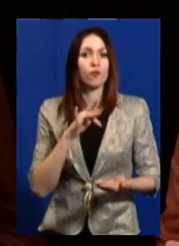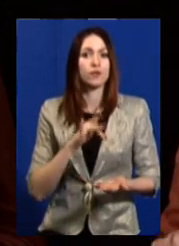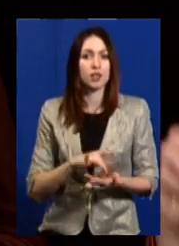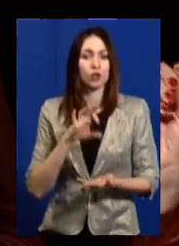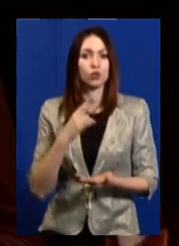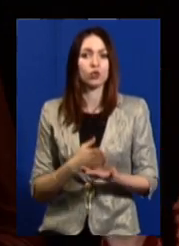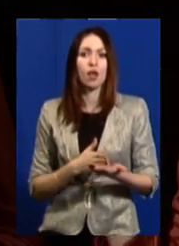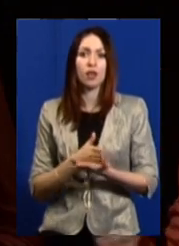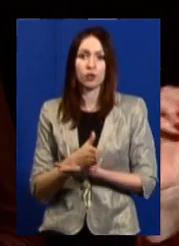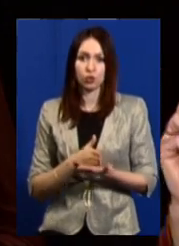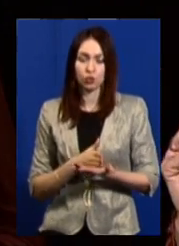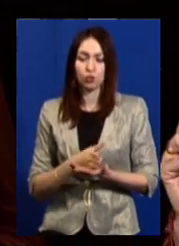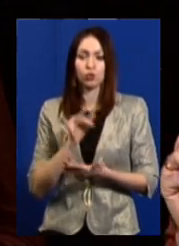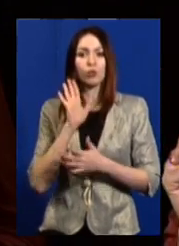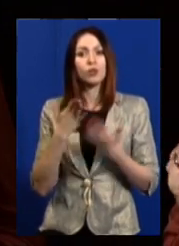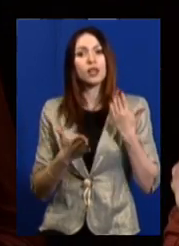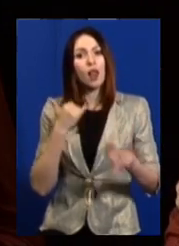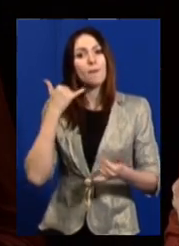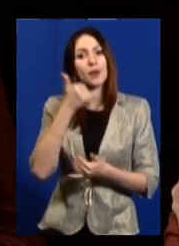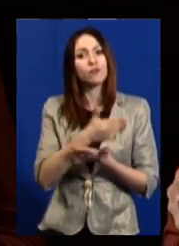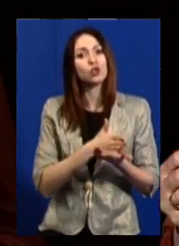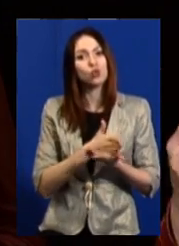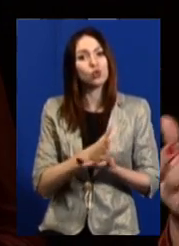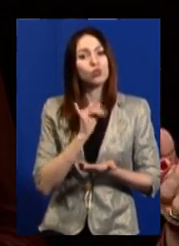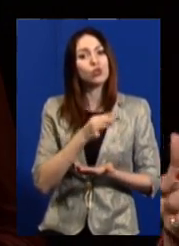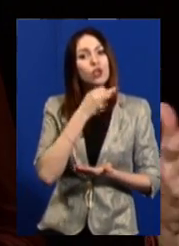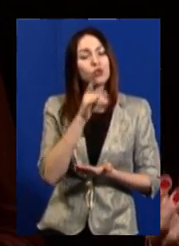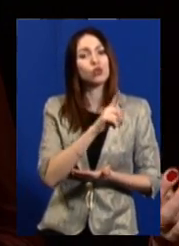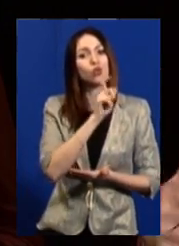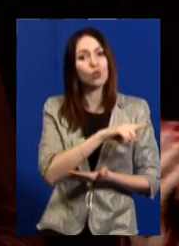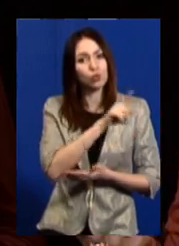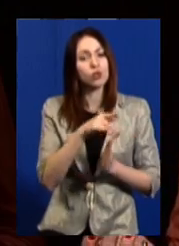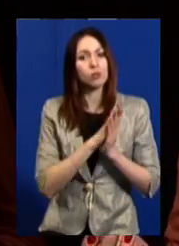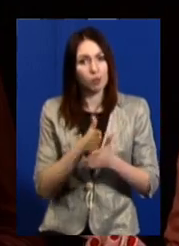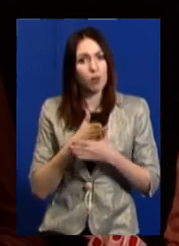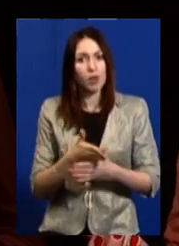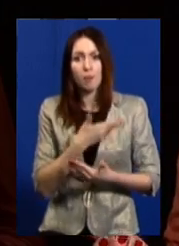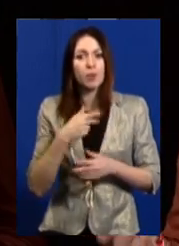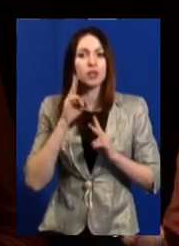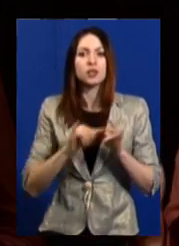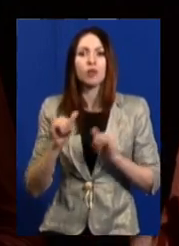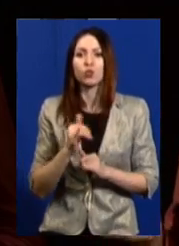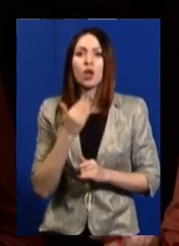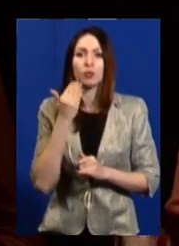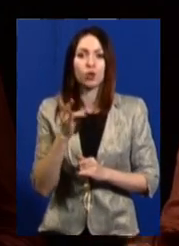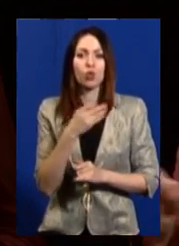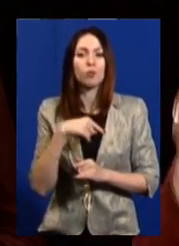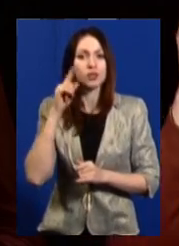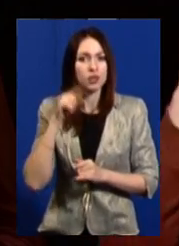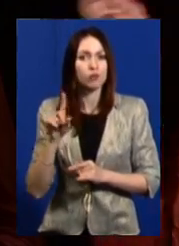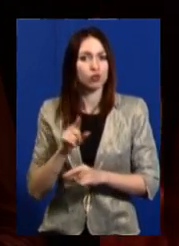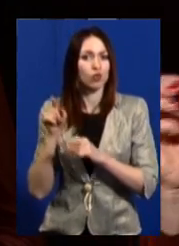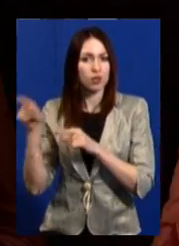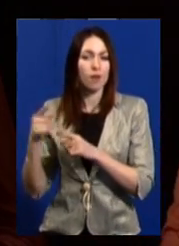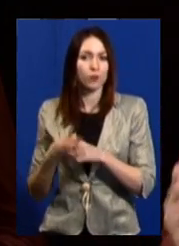соціальних служб, або зателефонують до служби і скажуть, що люди добрі, допоможіть, ми не знаємо, до кого звернутися, але ми знаємо, що там